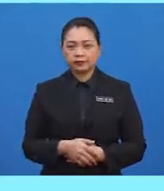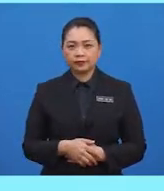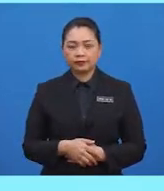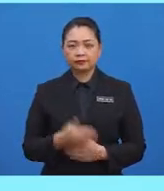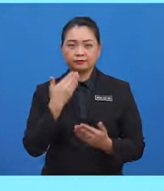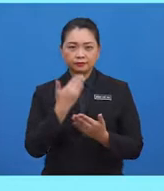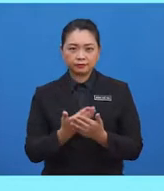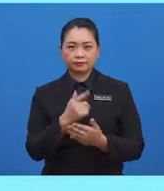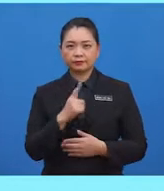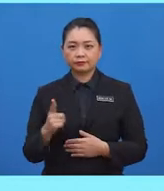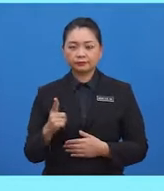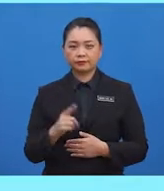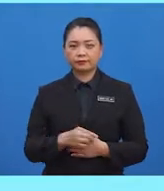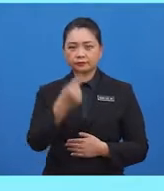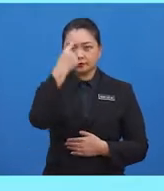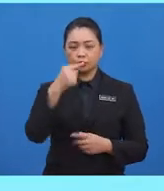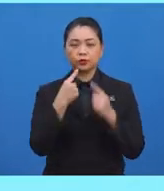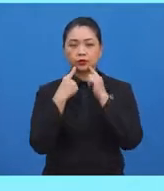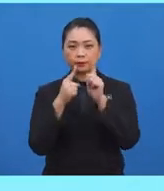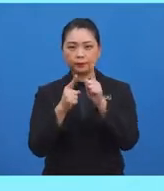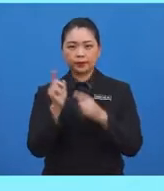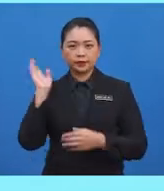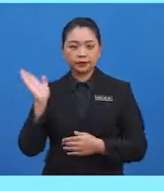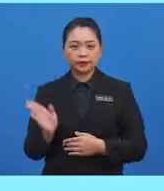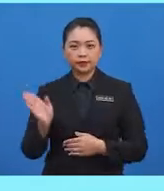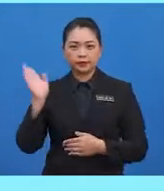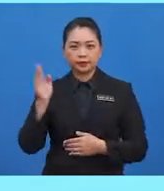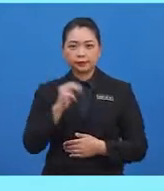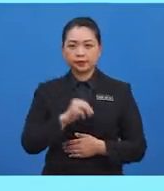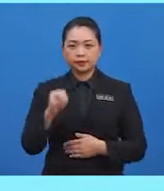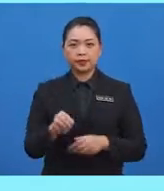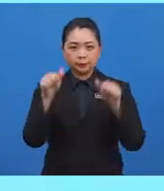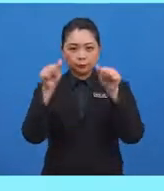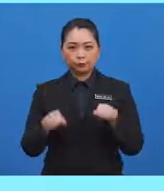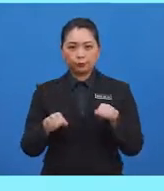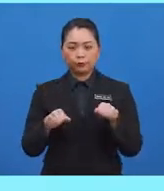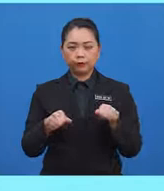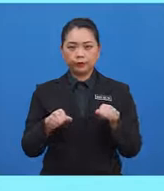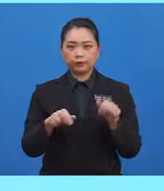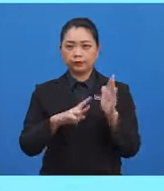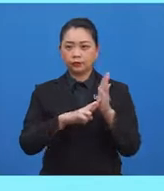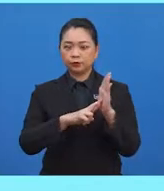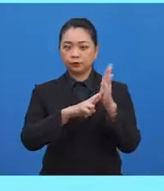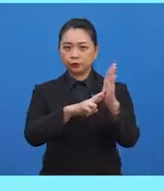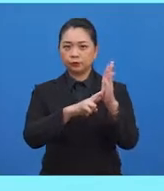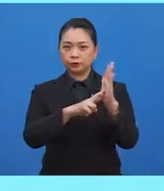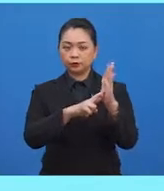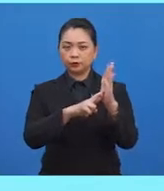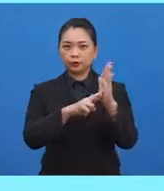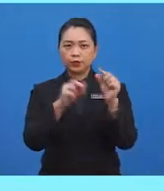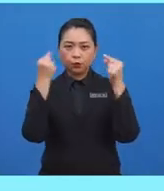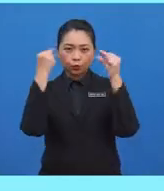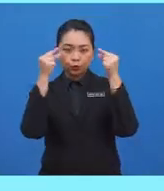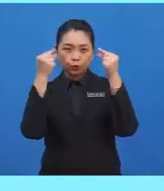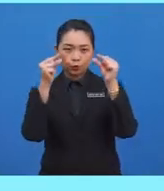Baiklah, untuk jawapan ini, murid-murid boleh merujuk kepada guru